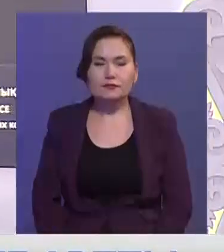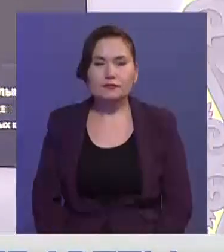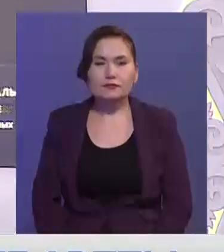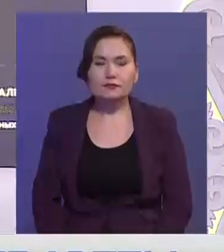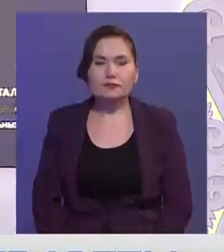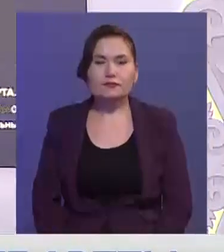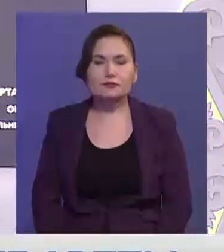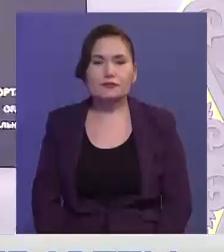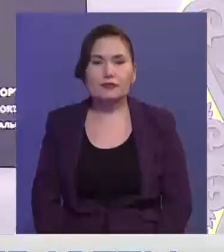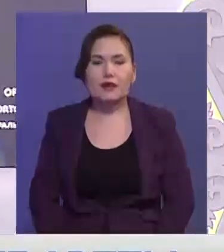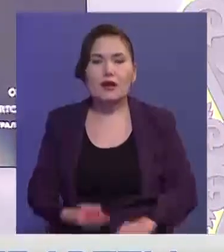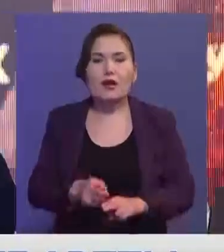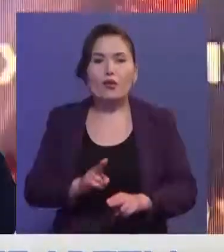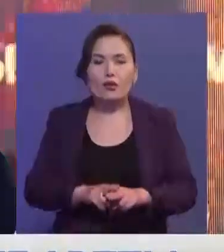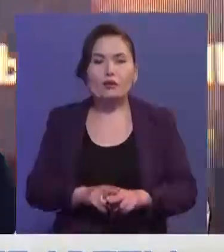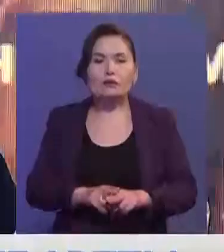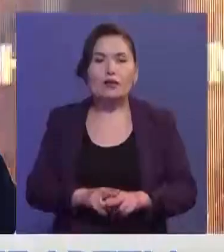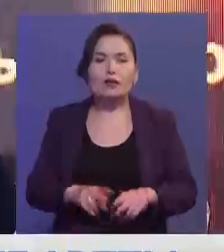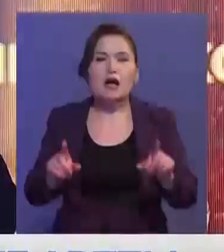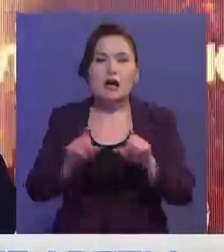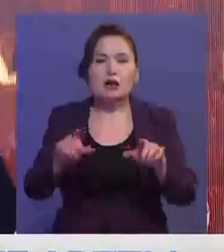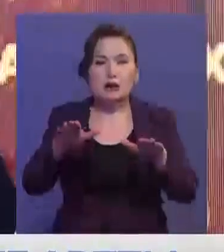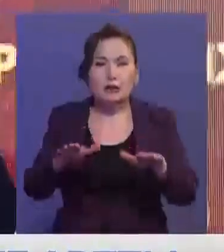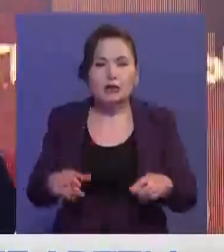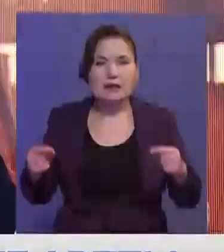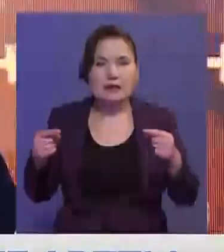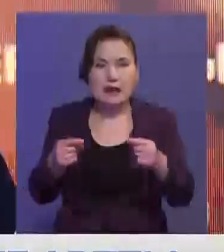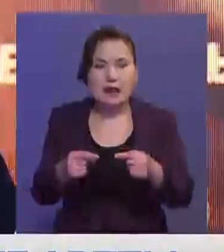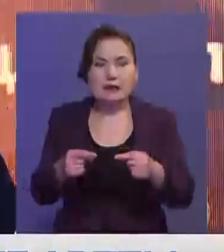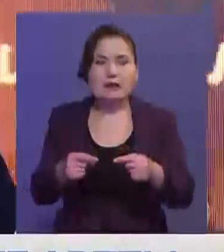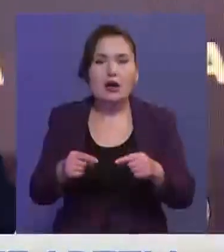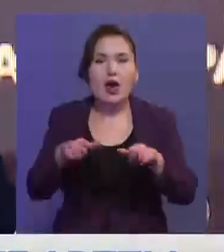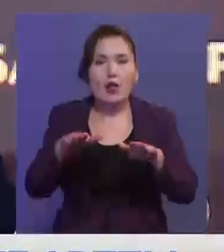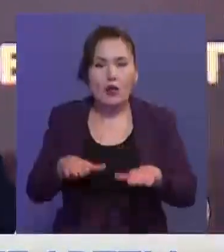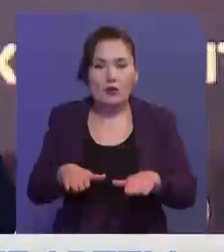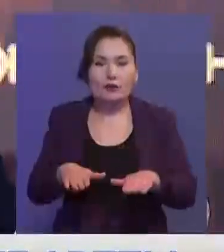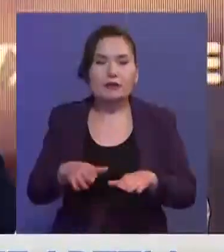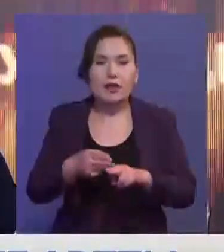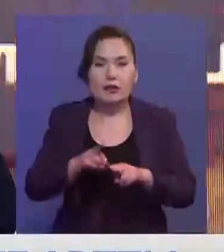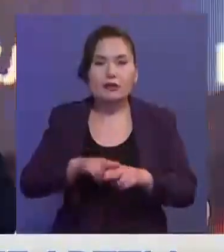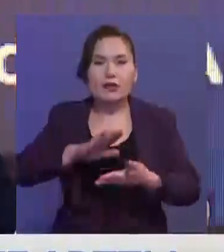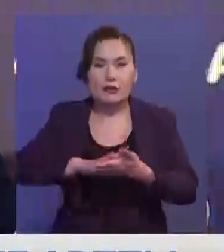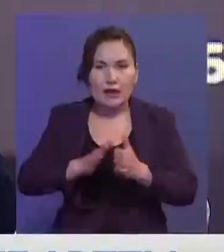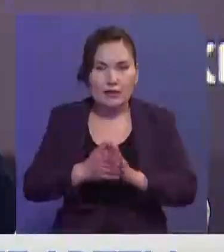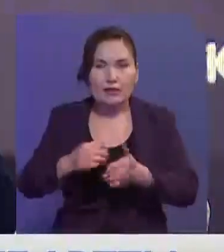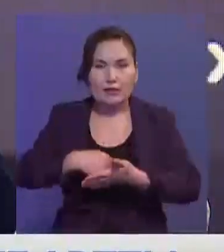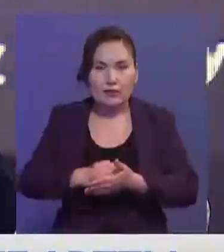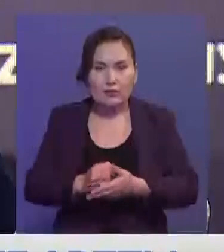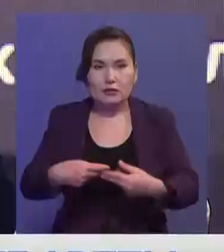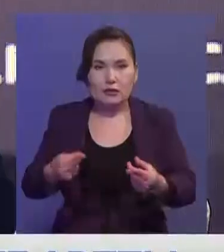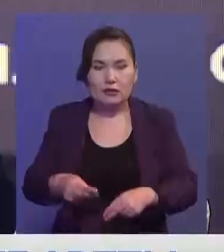Обектілердің құрылатын нақты орындары бойынша, біз тезі өндірушілерімен жұмысты жүргіздік. Анализ бойынша,